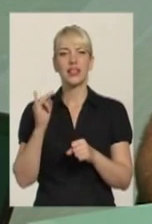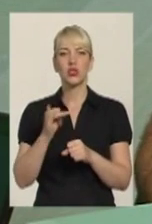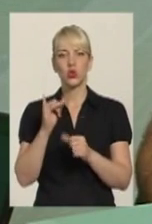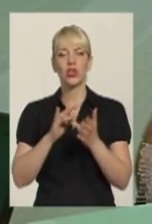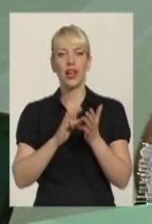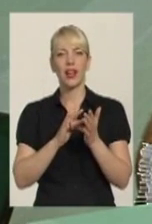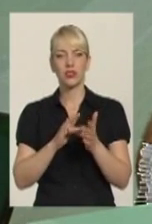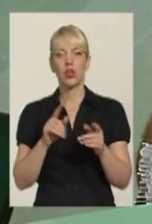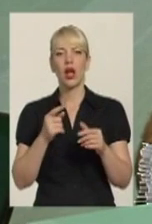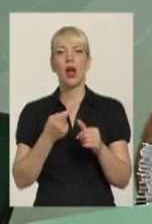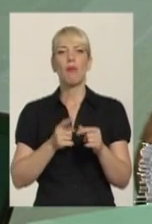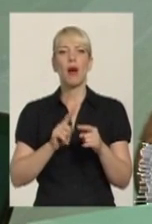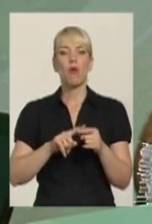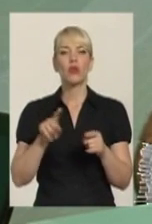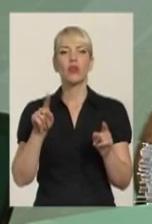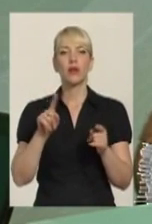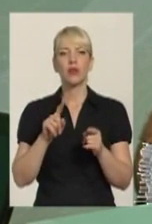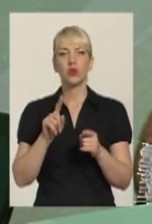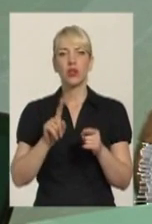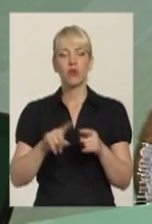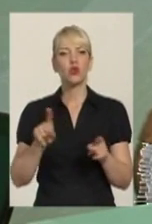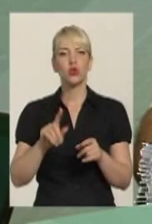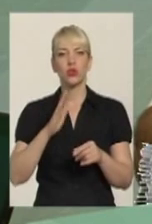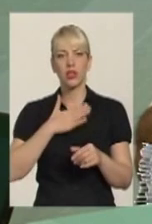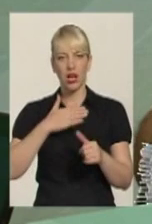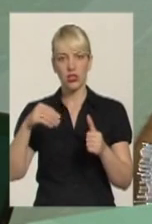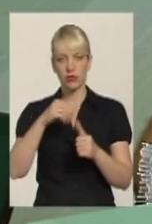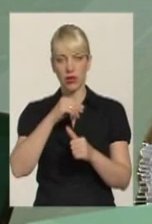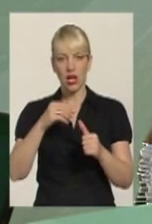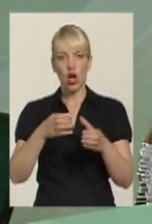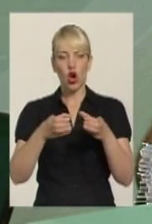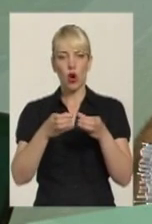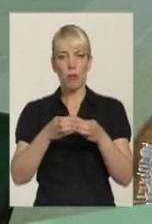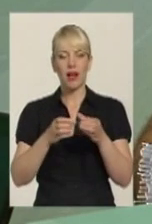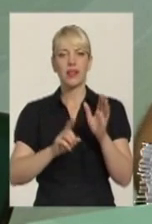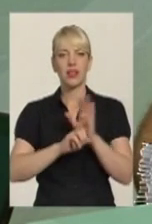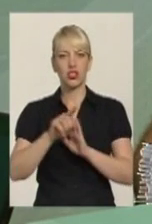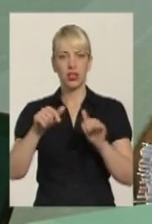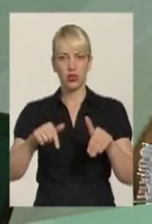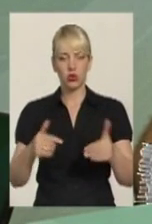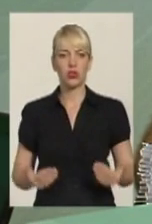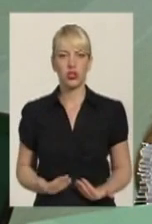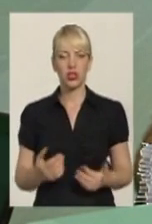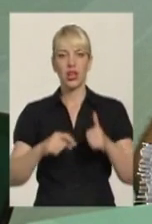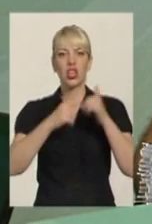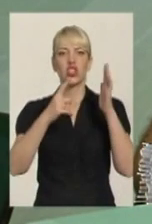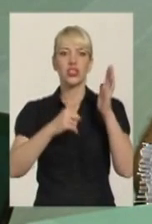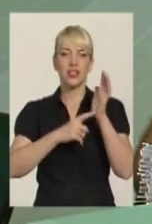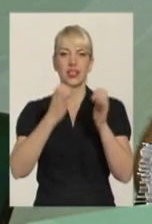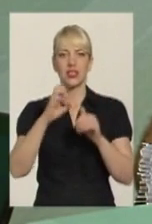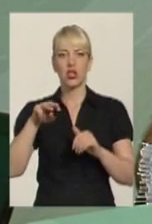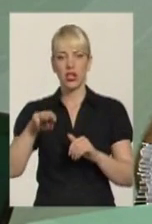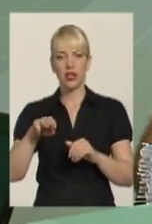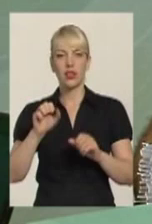дійсно армянська громада тут знаходиться теж де-то з 16-го столеття, може чуть